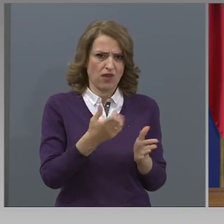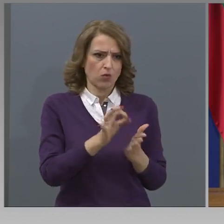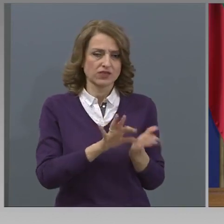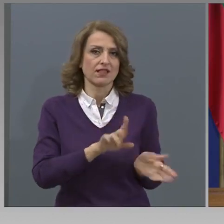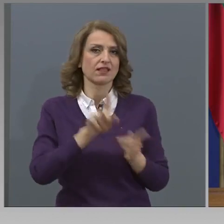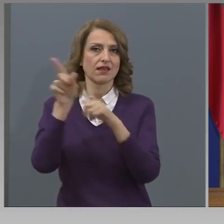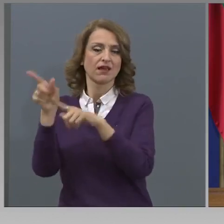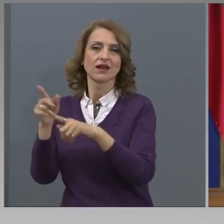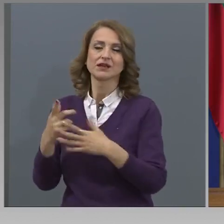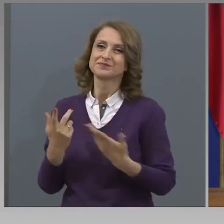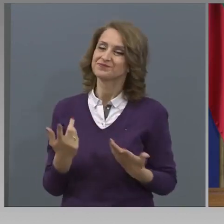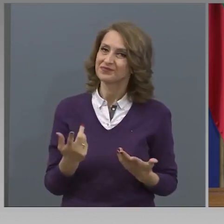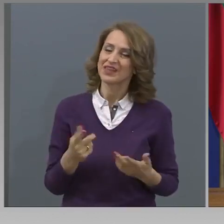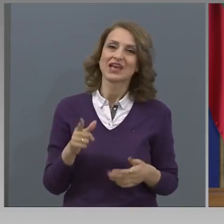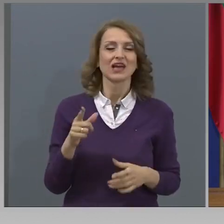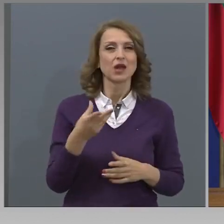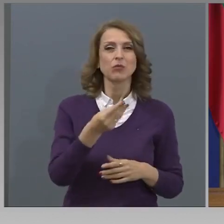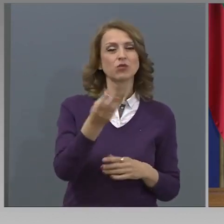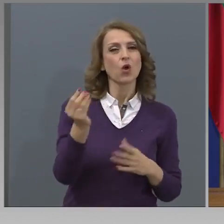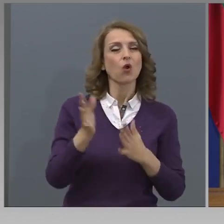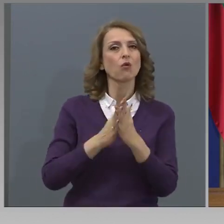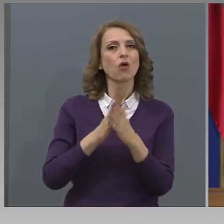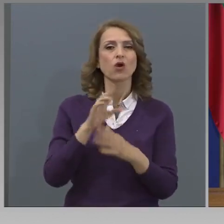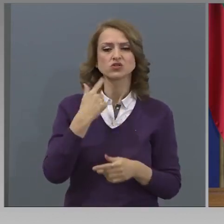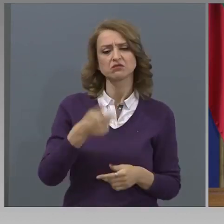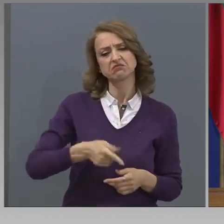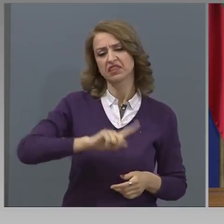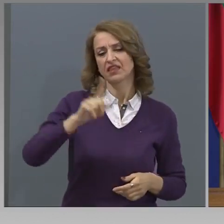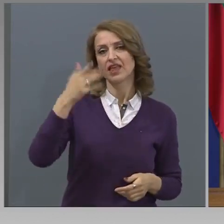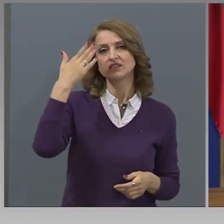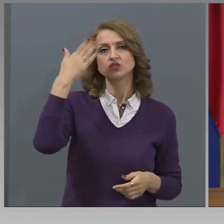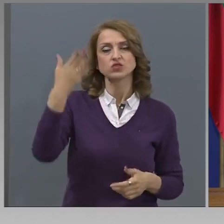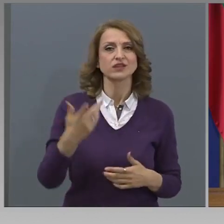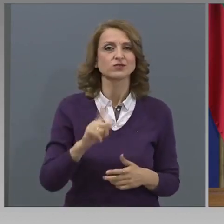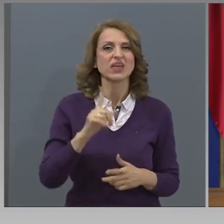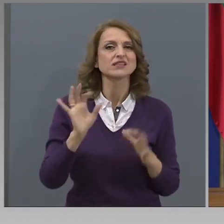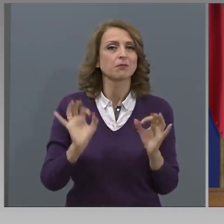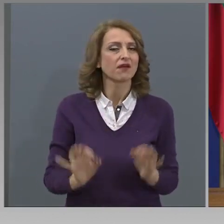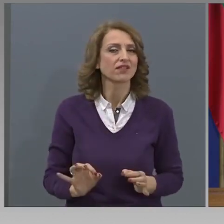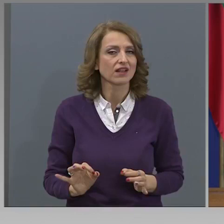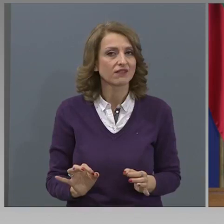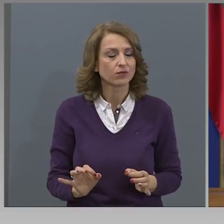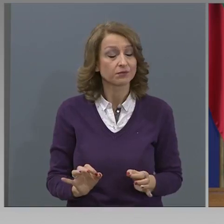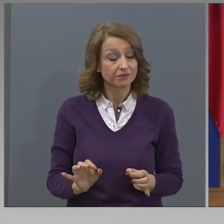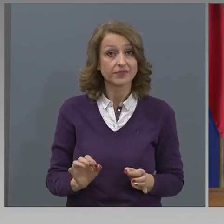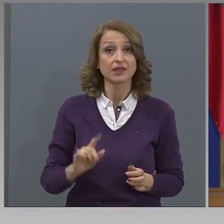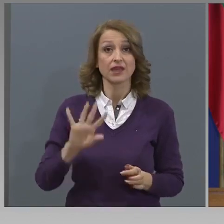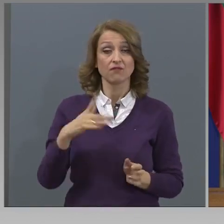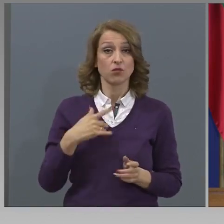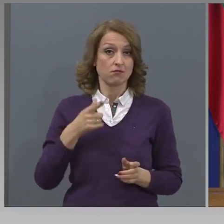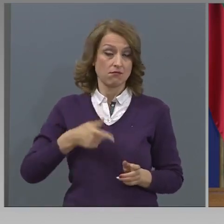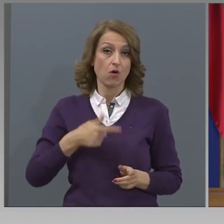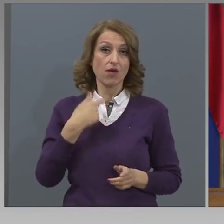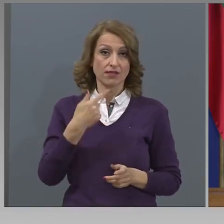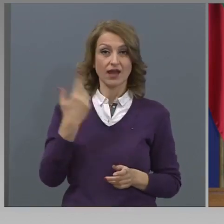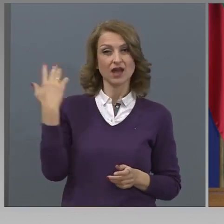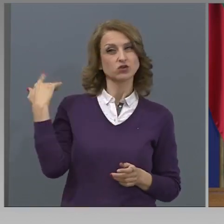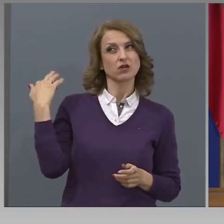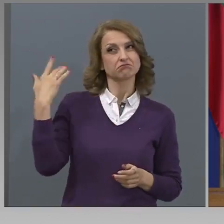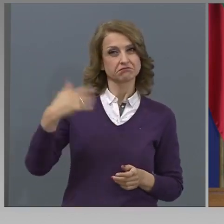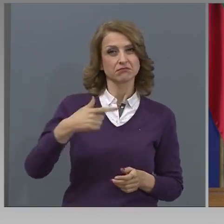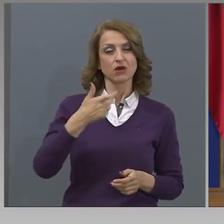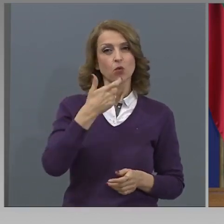останат с чувство за несправедливост. По същия начин, последните години, това, което мога да кажа, което чувам и като